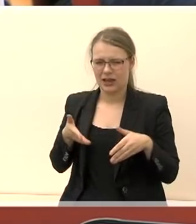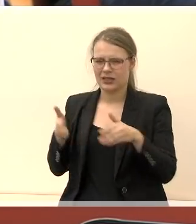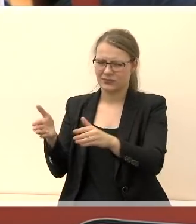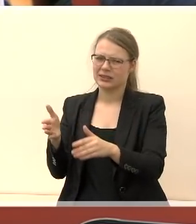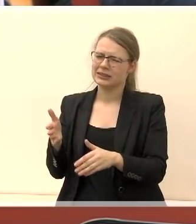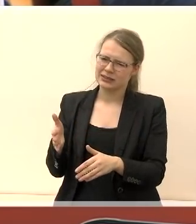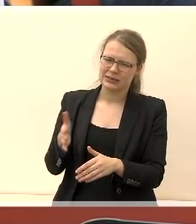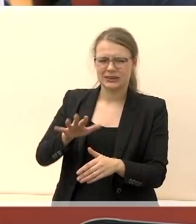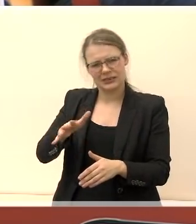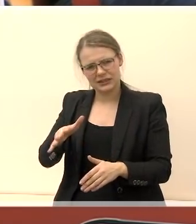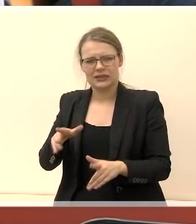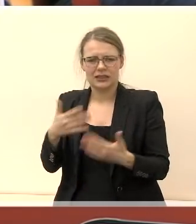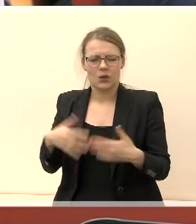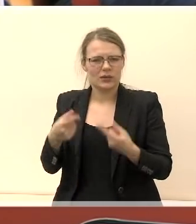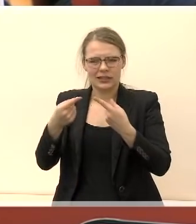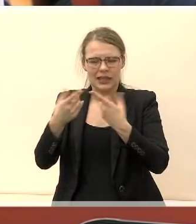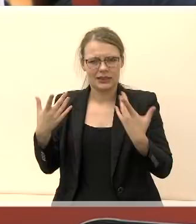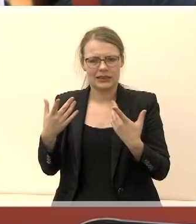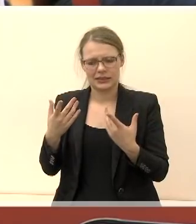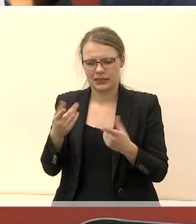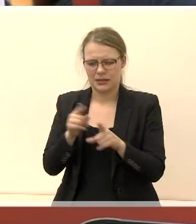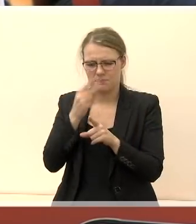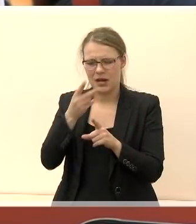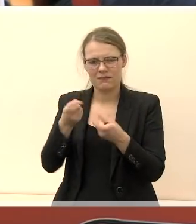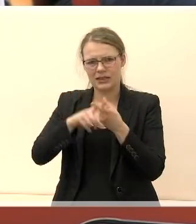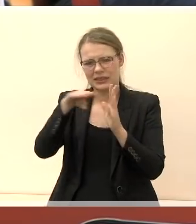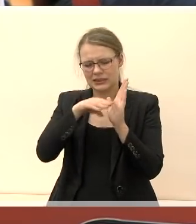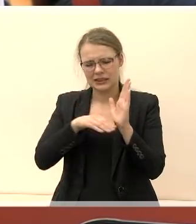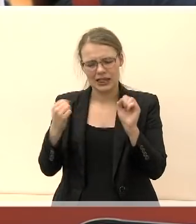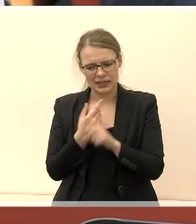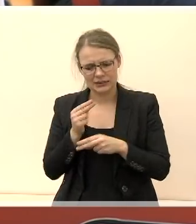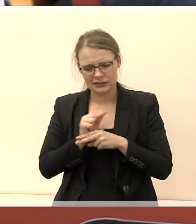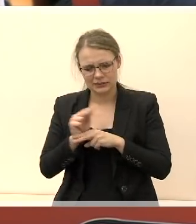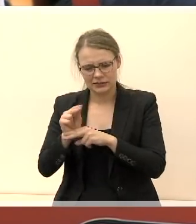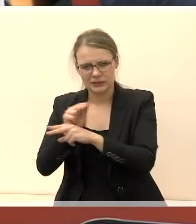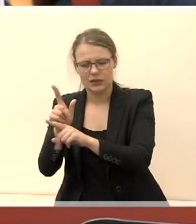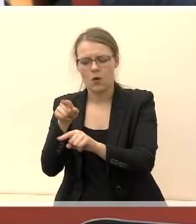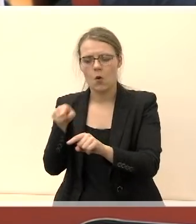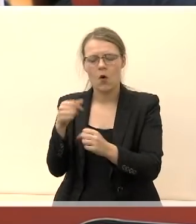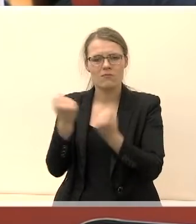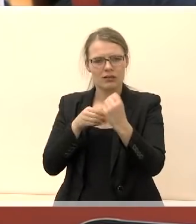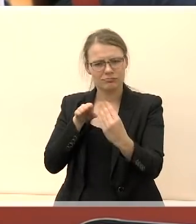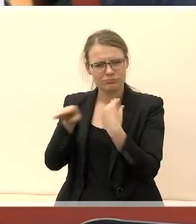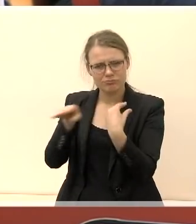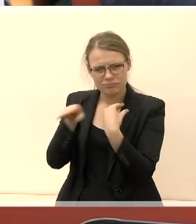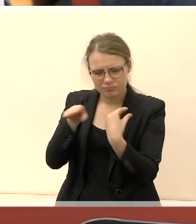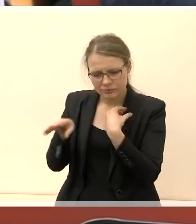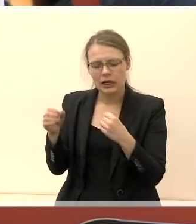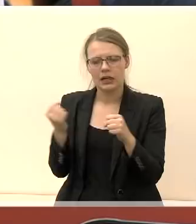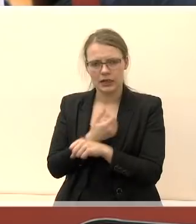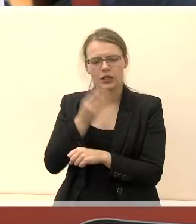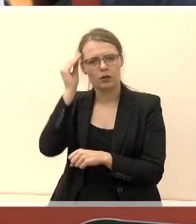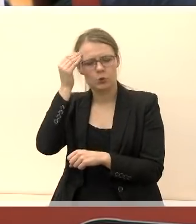visiškai netinka reikalavimu. Jie juda transportas, kur turėtų prižiūrėti tą gatvę